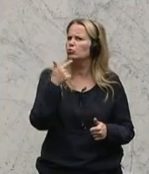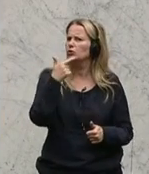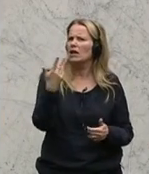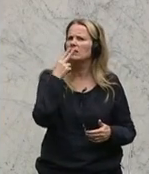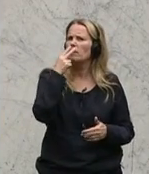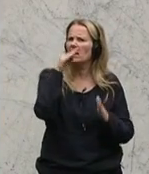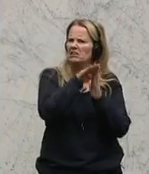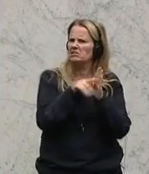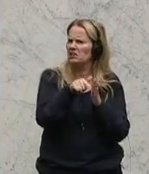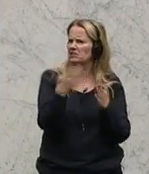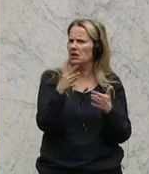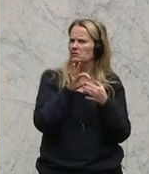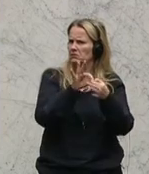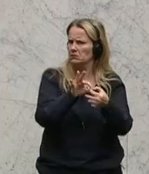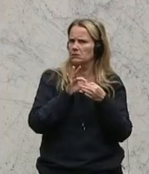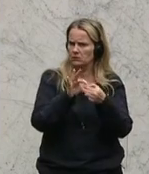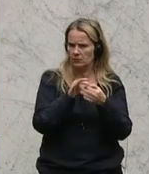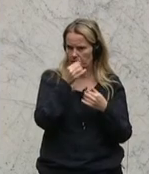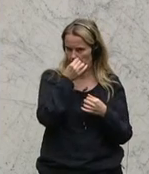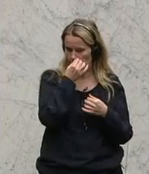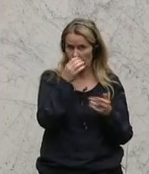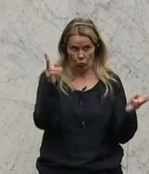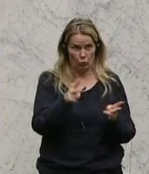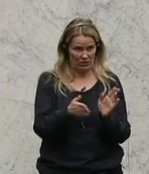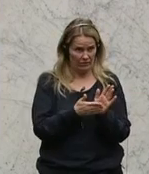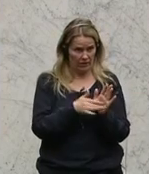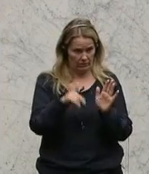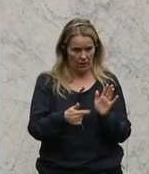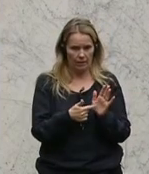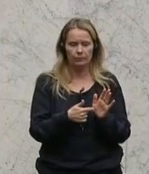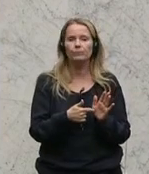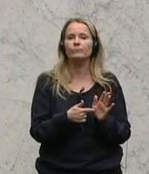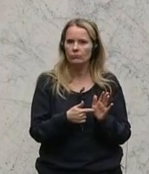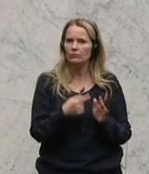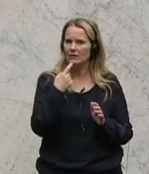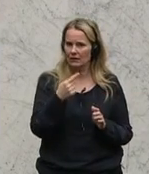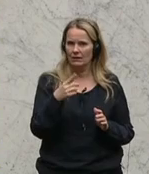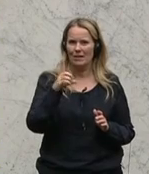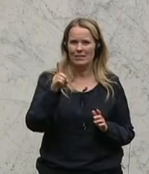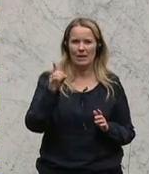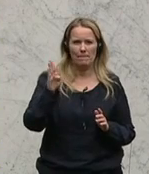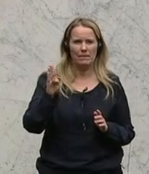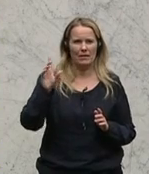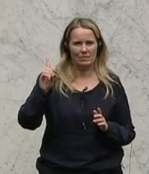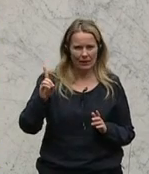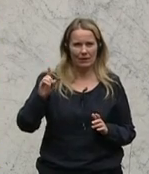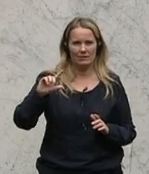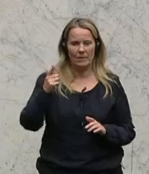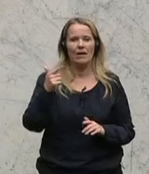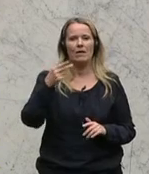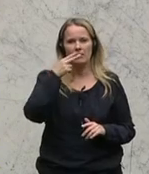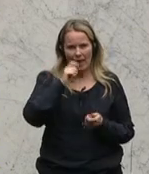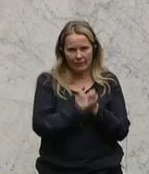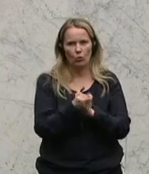Tabakgesetz zu tun hat. Kurz zu den Fakten. Wir sprechen hier vom TPT II, Änderung des